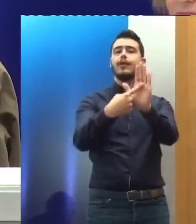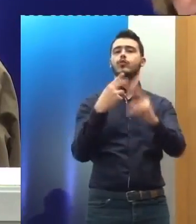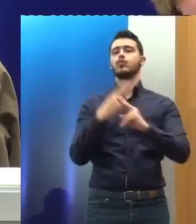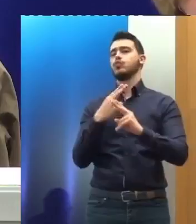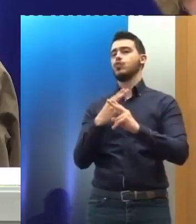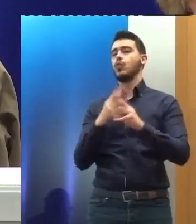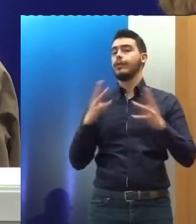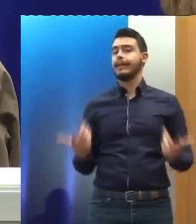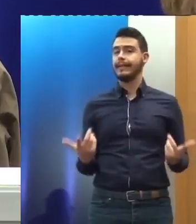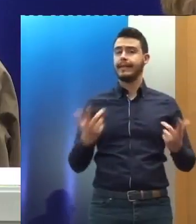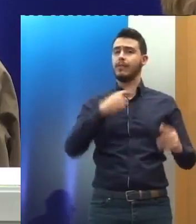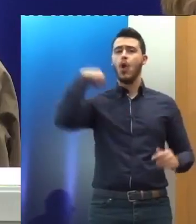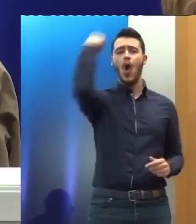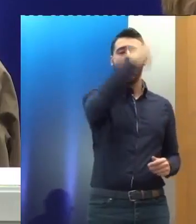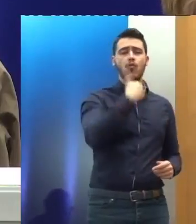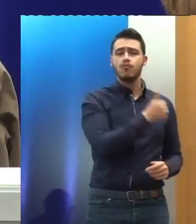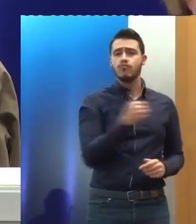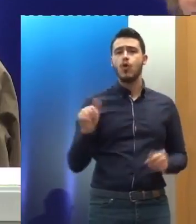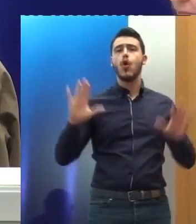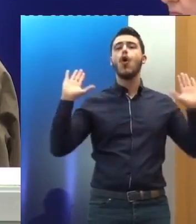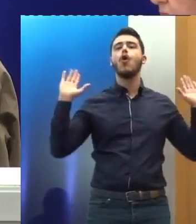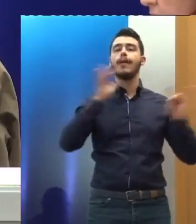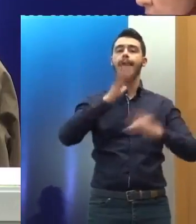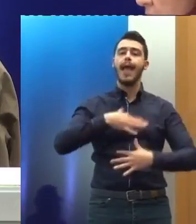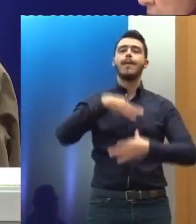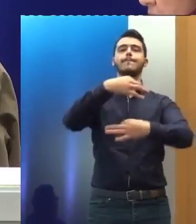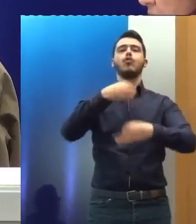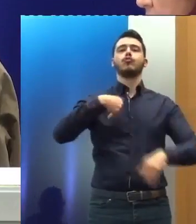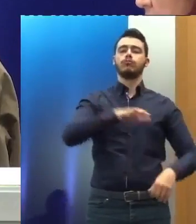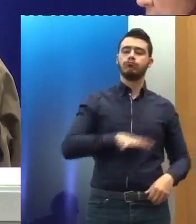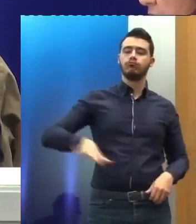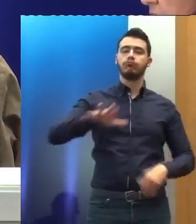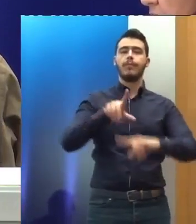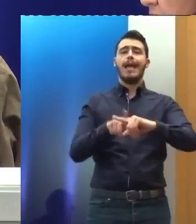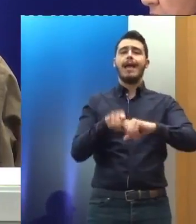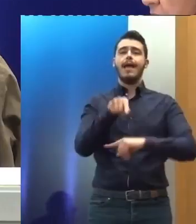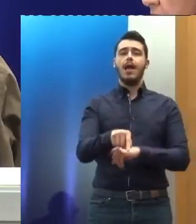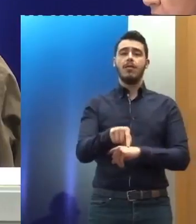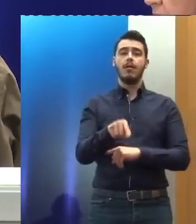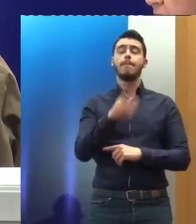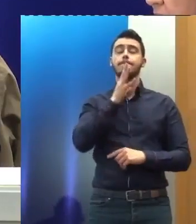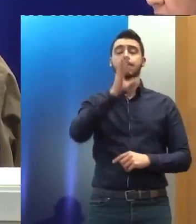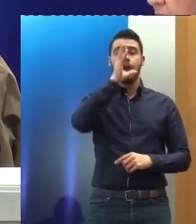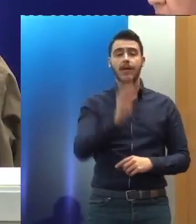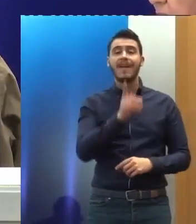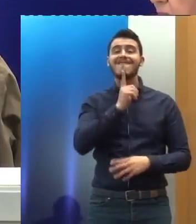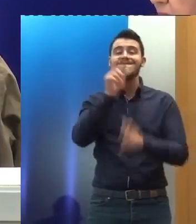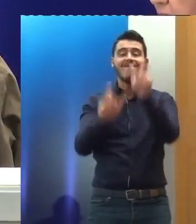προσωπική τους τύπηση της εμπειρογνωμοσύνης. Είναι όλοι αυτοί που πρέπει λοιπόν να τους δούμε και πραγματικά αξίζουν